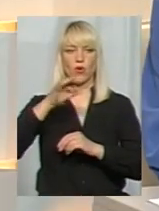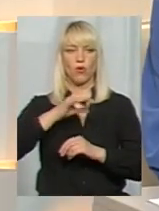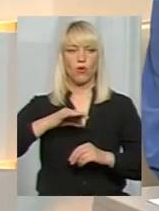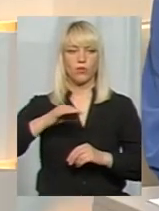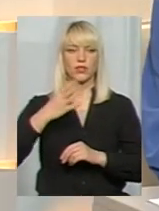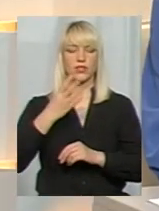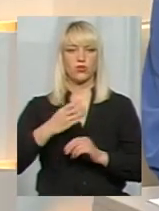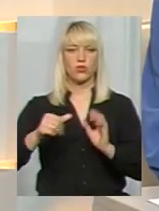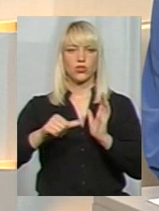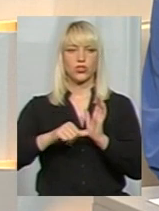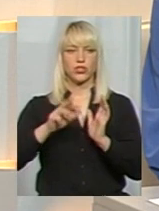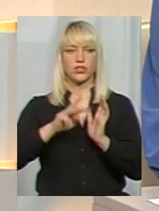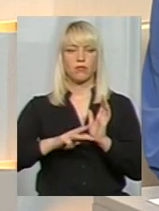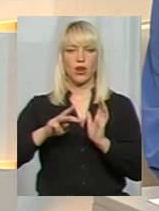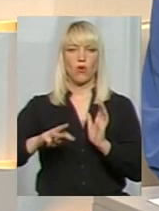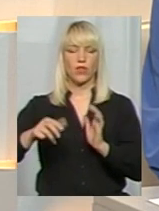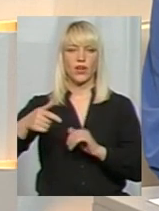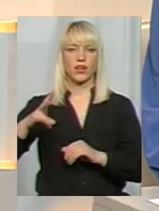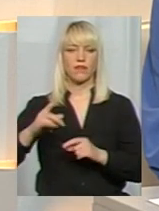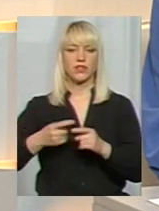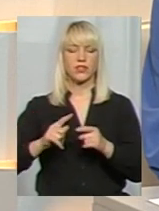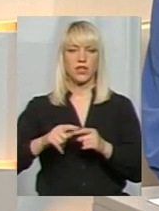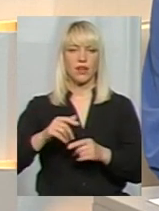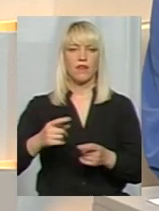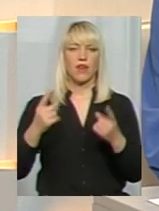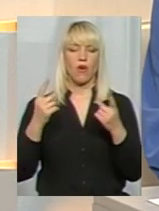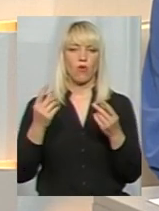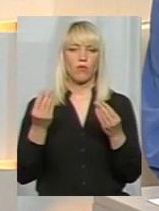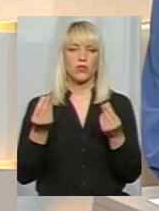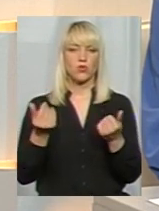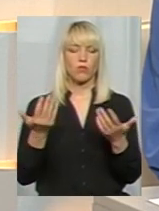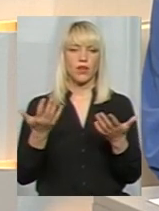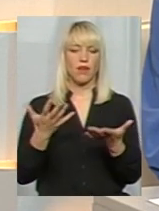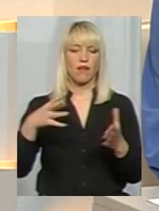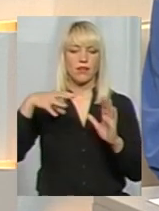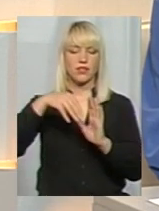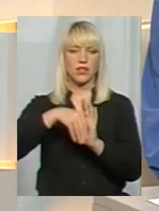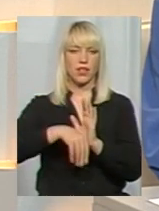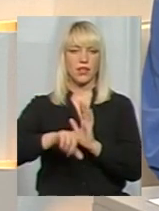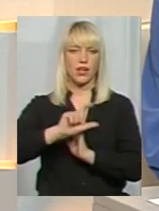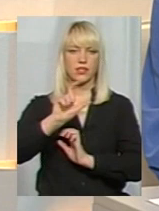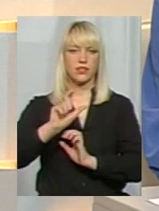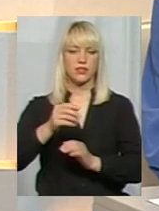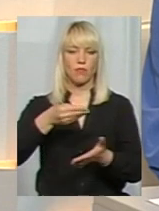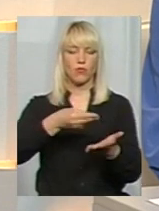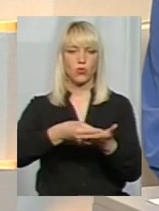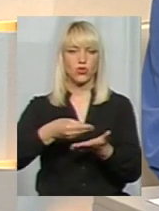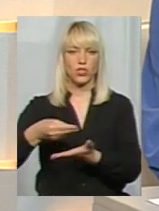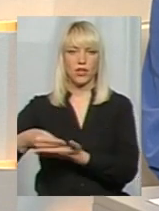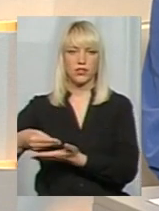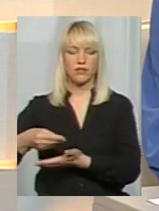46 мільйонів гривень. Це достатньо вагома сума, яка складається із бюджетів